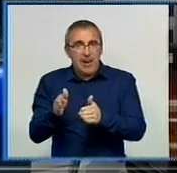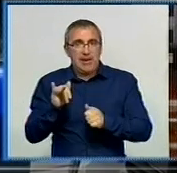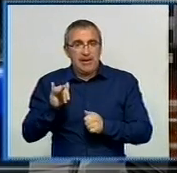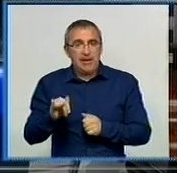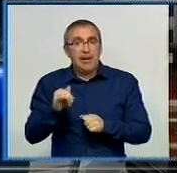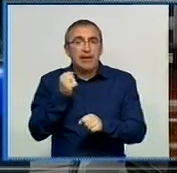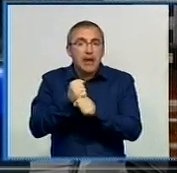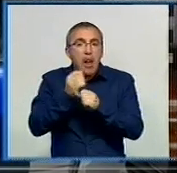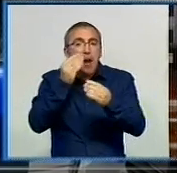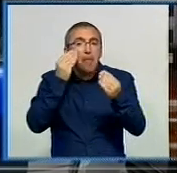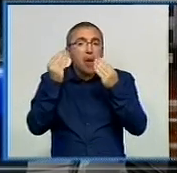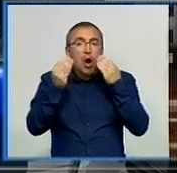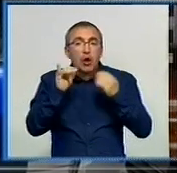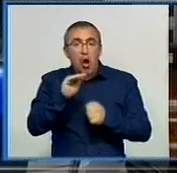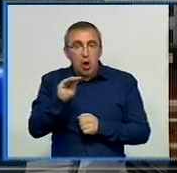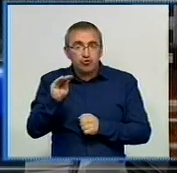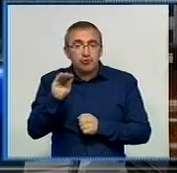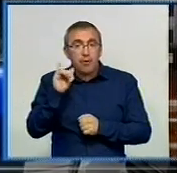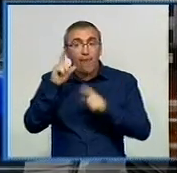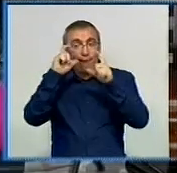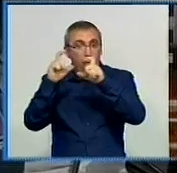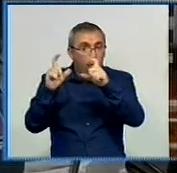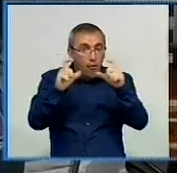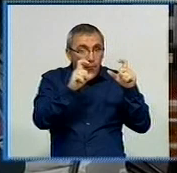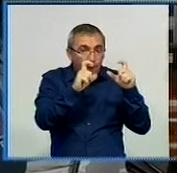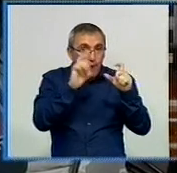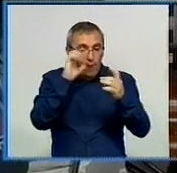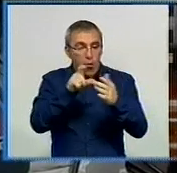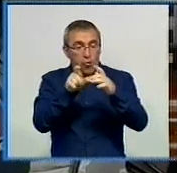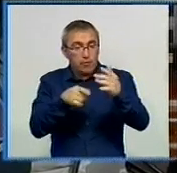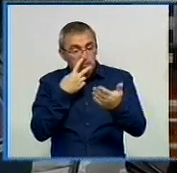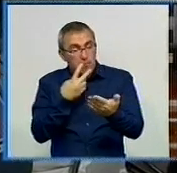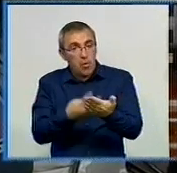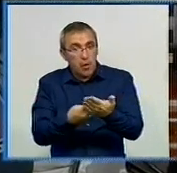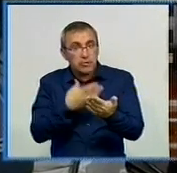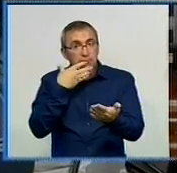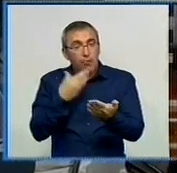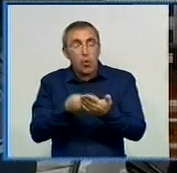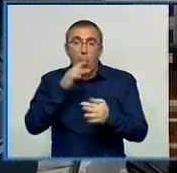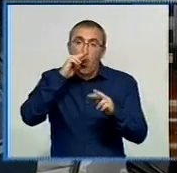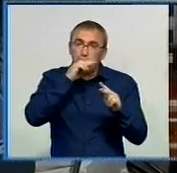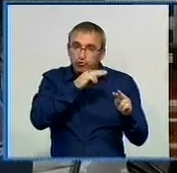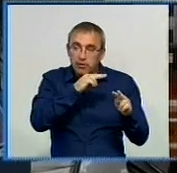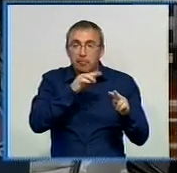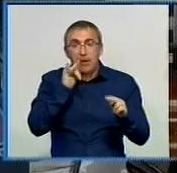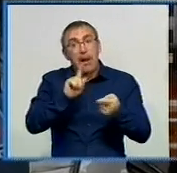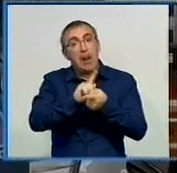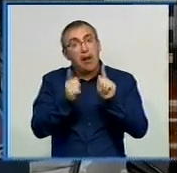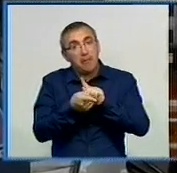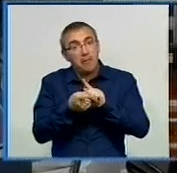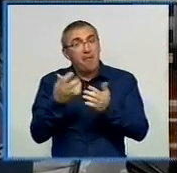Делають макіяж, потім фотографи фотографують, на фотографії вони будуть спостерігати свої ошибки, чи наоборот,